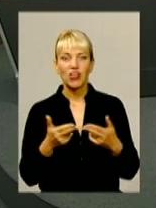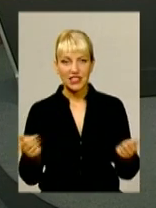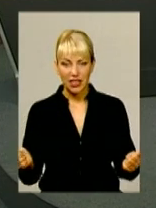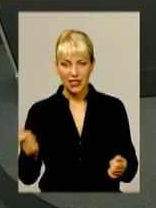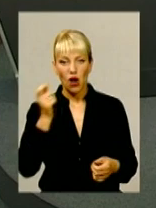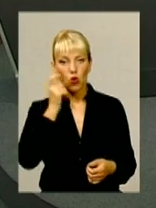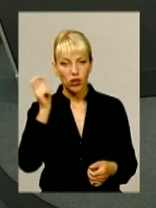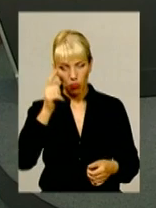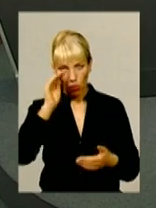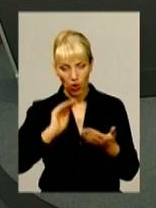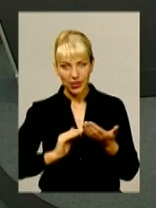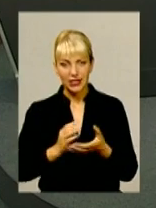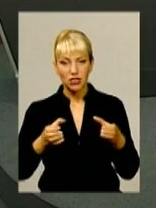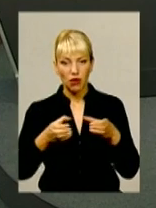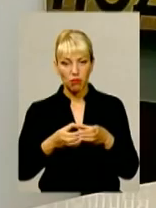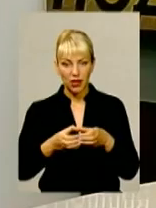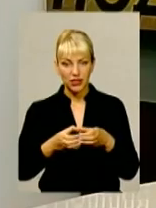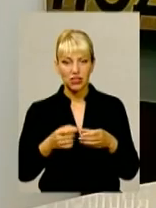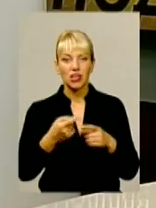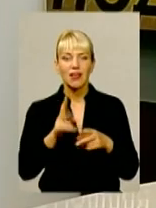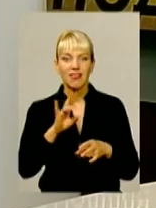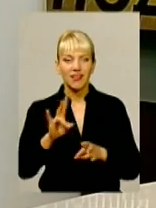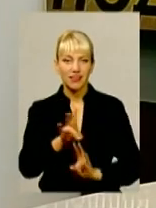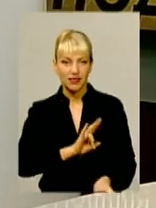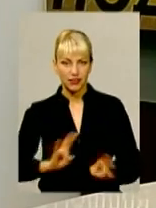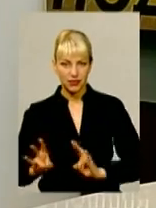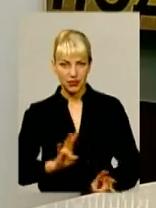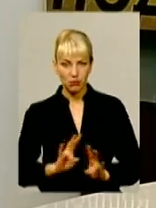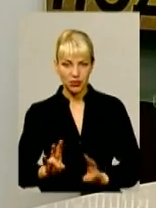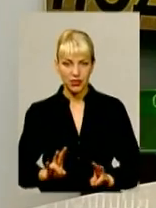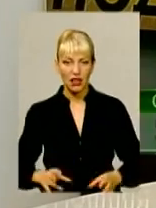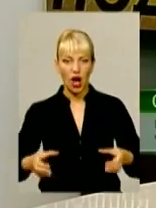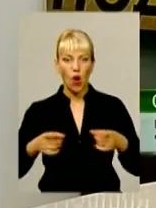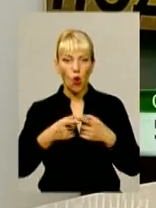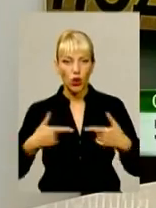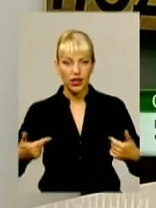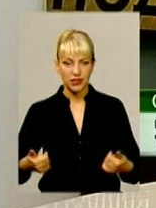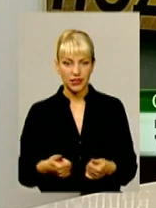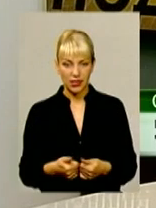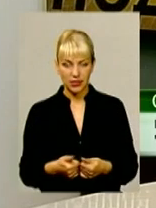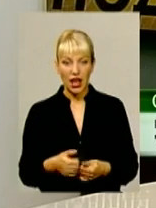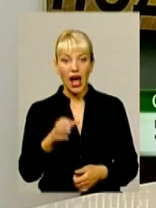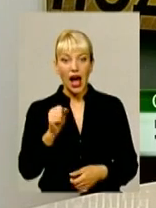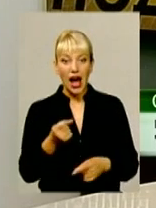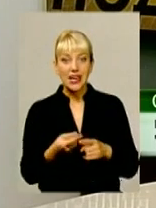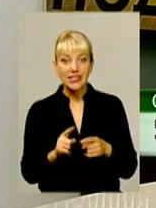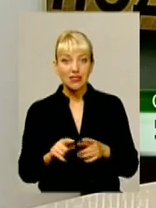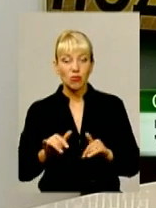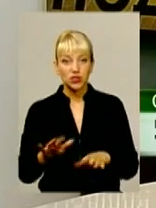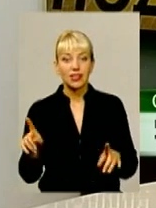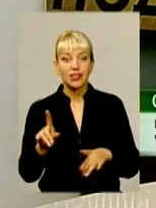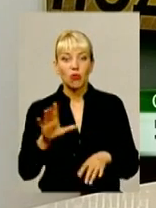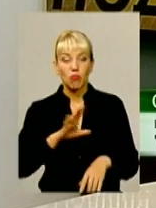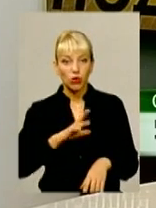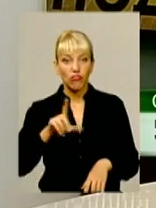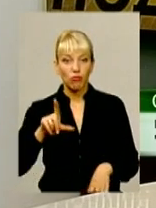політичної партії «Свобода» екстремістською організацією. У цей же час ці події, які відбулися буквально в понеділок, теж